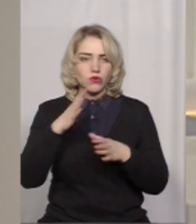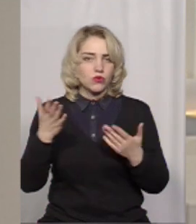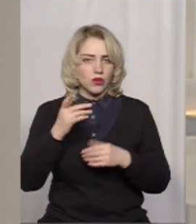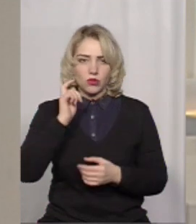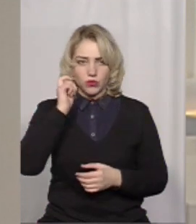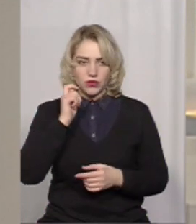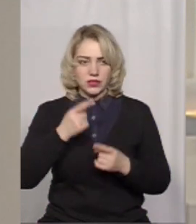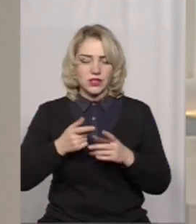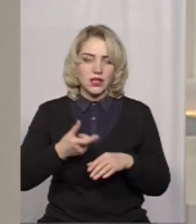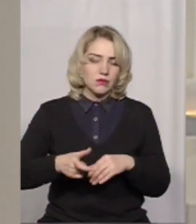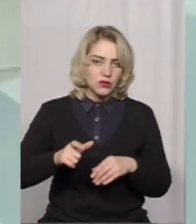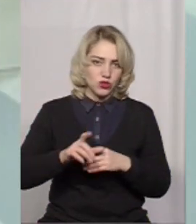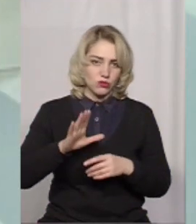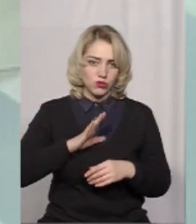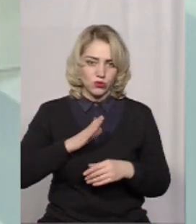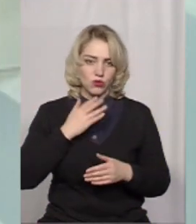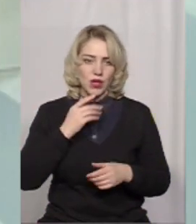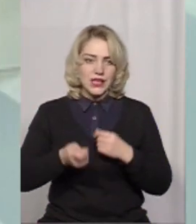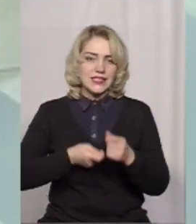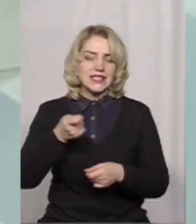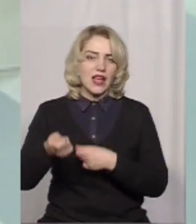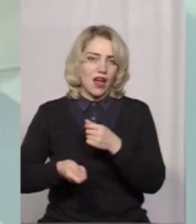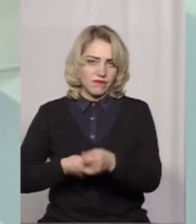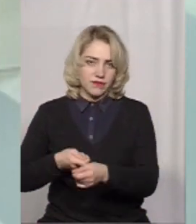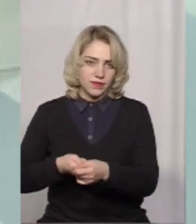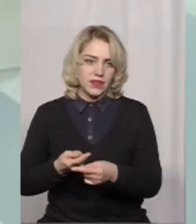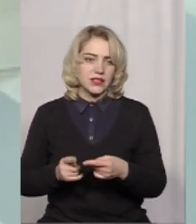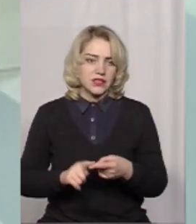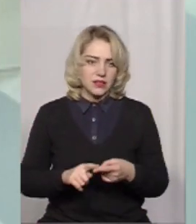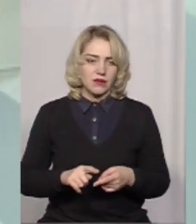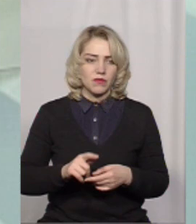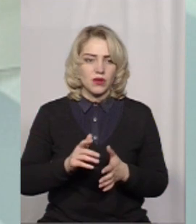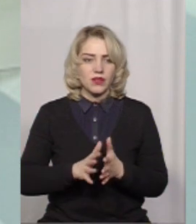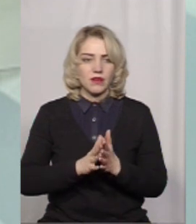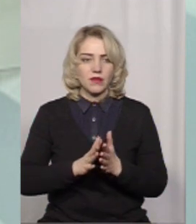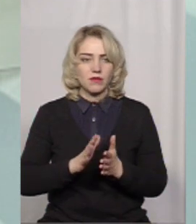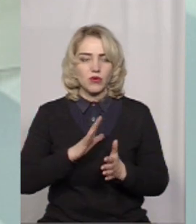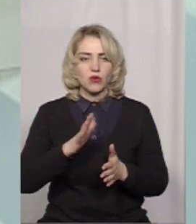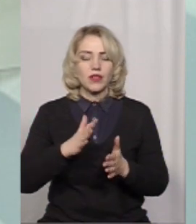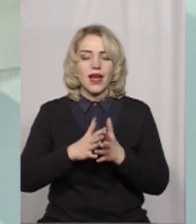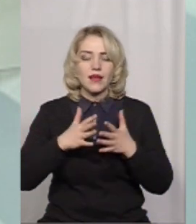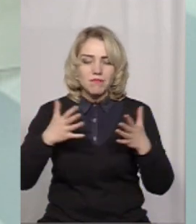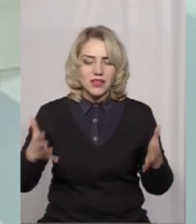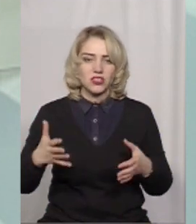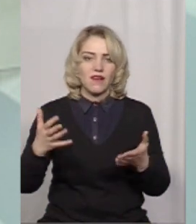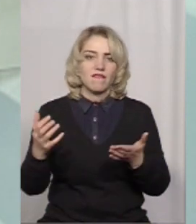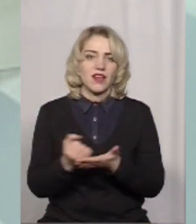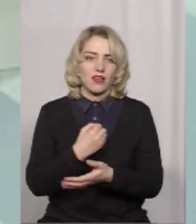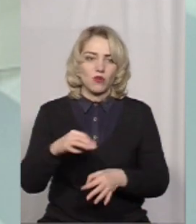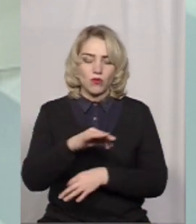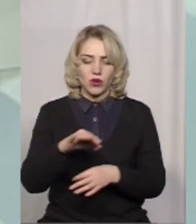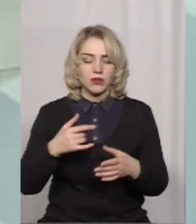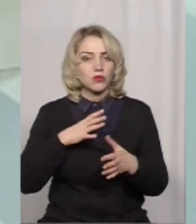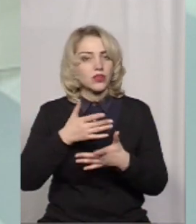найбільше проєктів було? Так, це найбільше, за цією цілею було найбільше виграних проєктів, але вони були